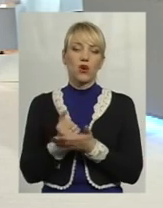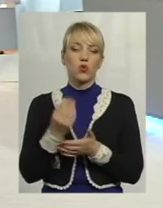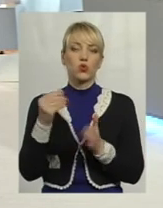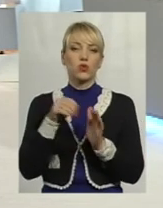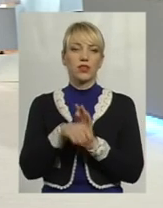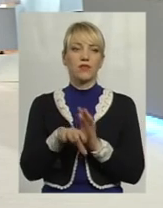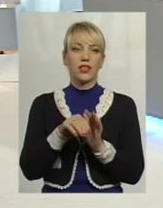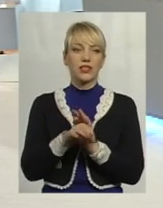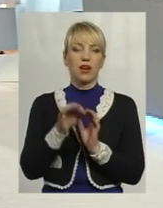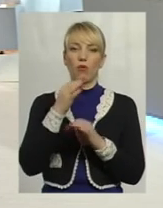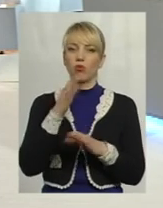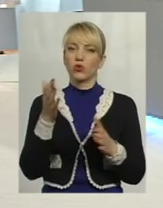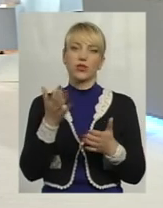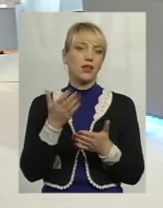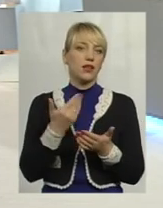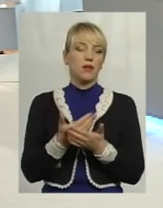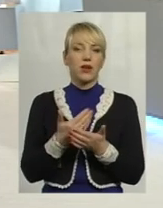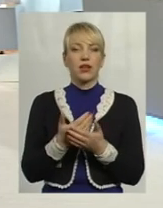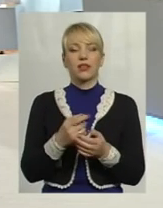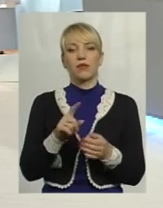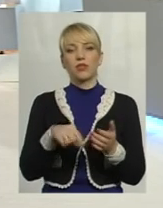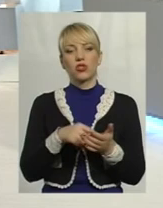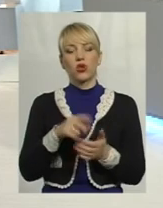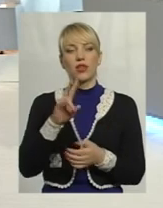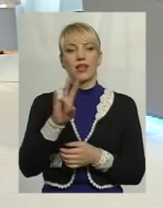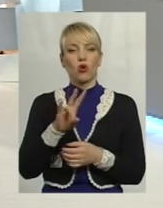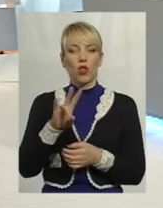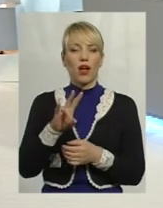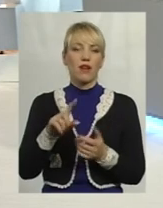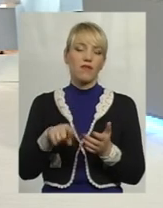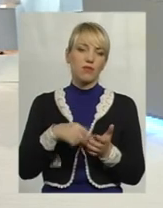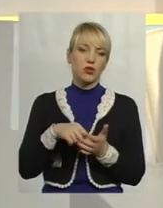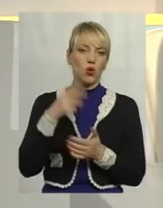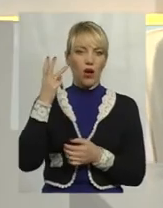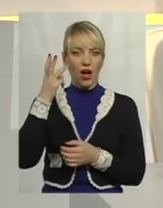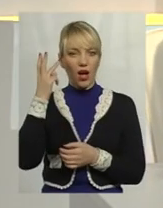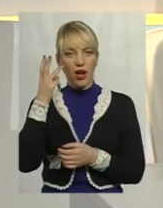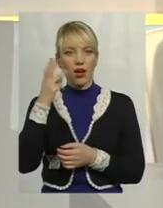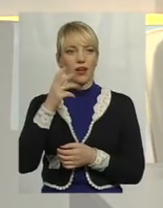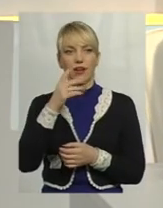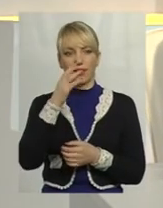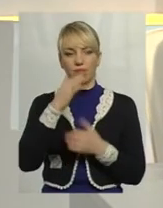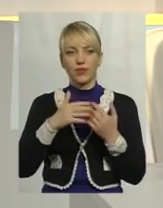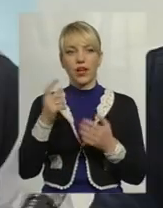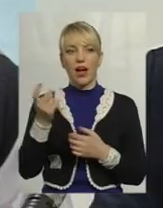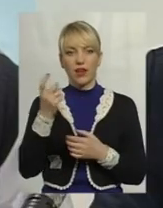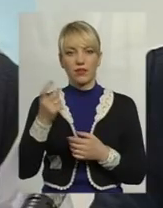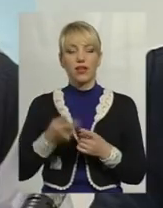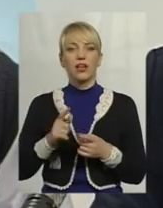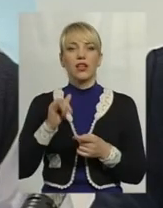незалежно чи то в Хмельницькому, чи то в Миколаїві, чи Харкові, і хочу вкласти гроші туди. Так, в наших